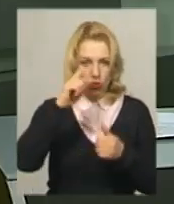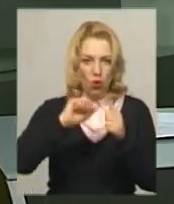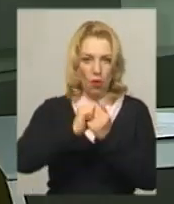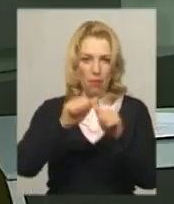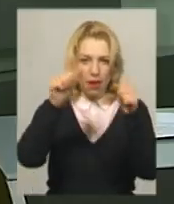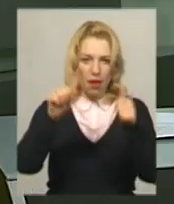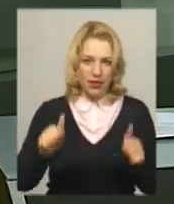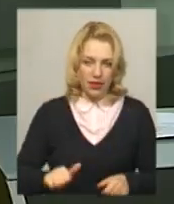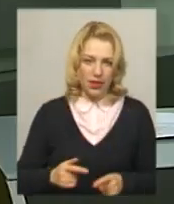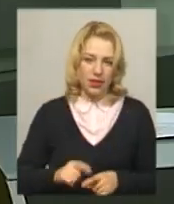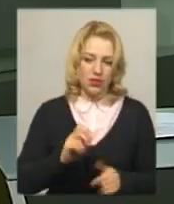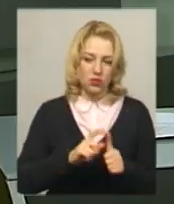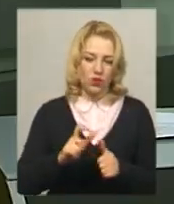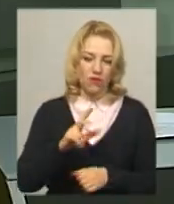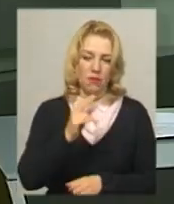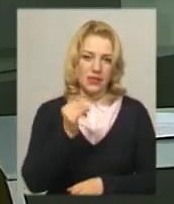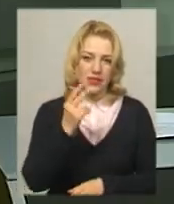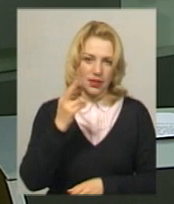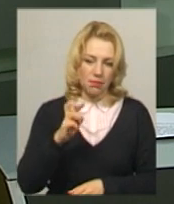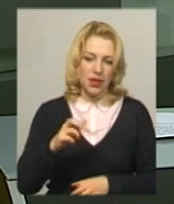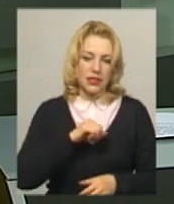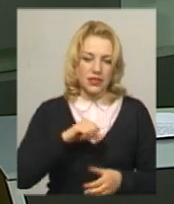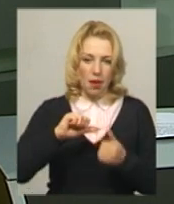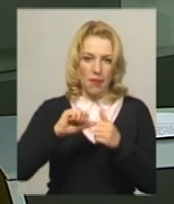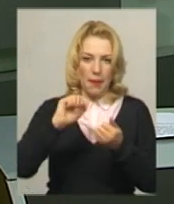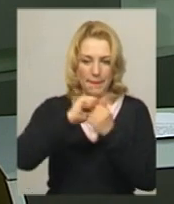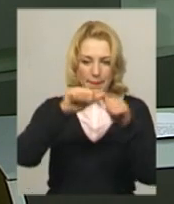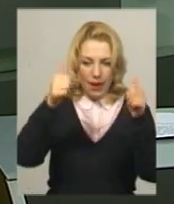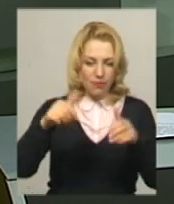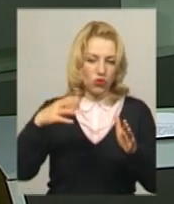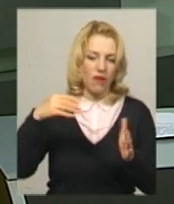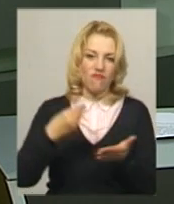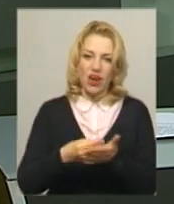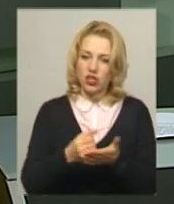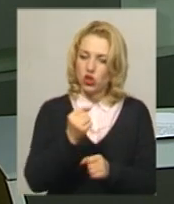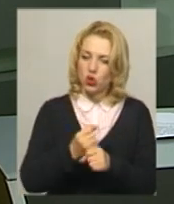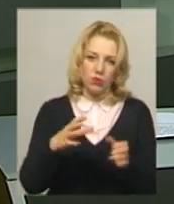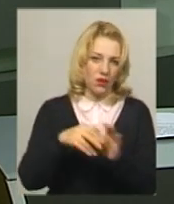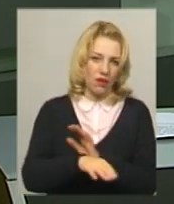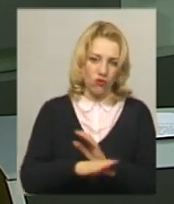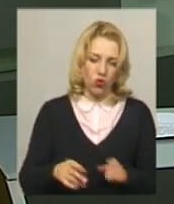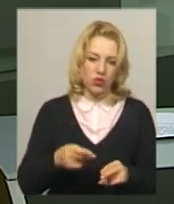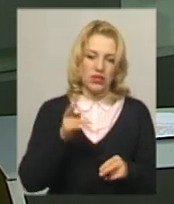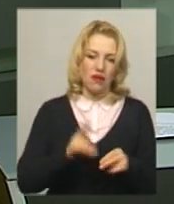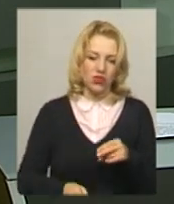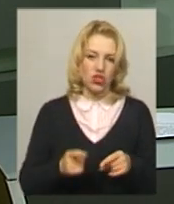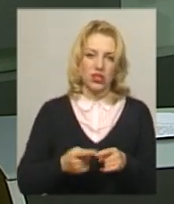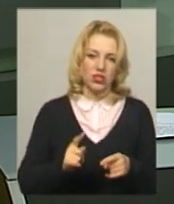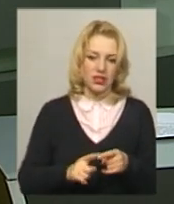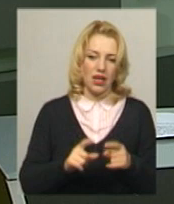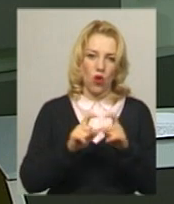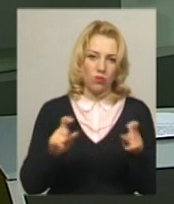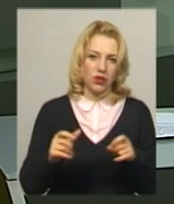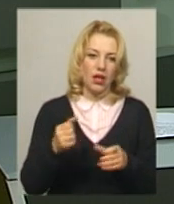За словами Тетяни Цип, сам пам'ятник у вартість робіт не входить. Завершити облаштування та вести об'єкт в експлуатацію планують